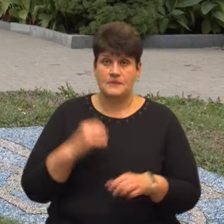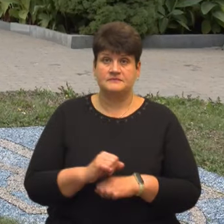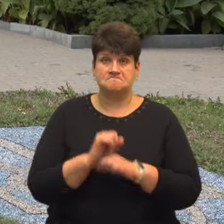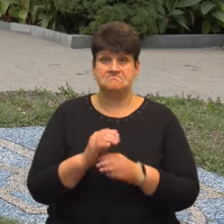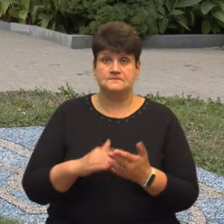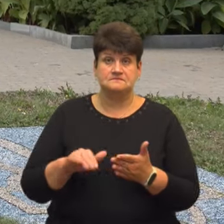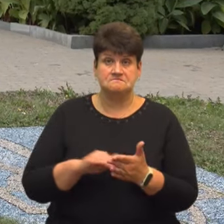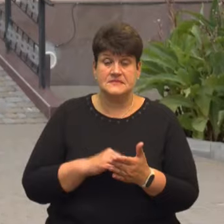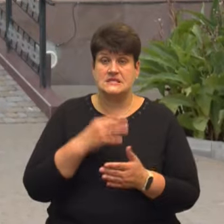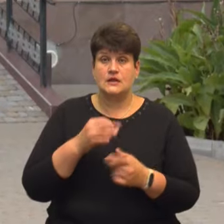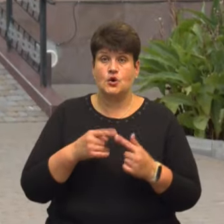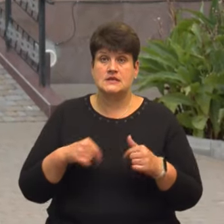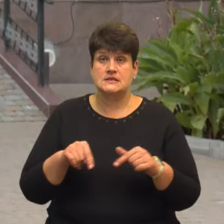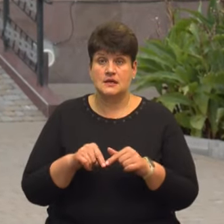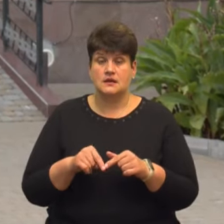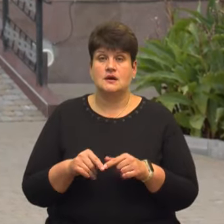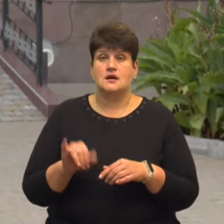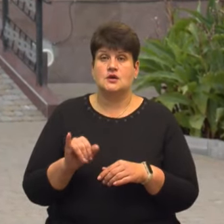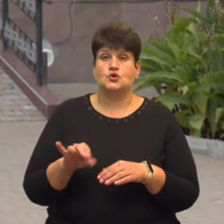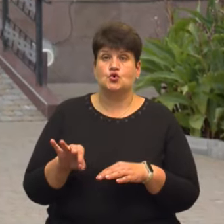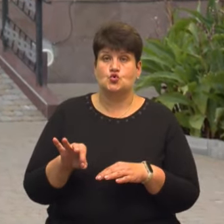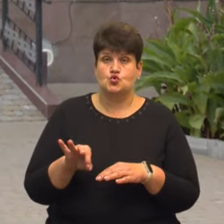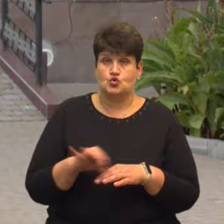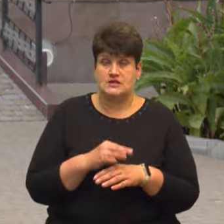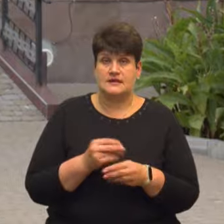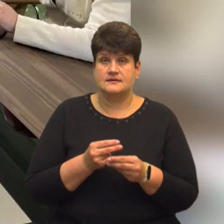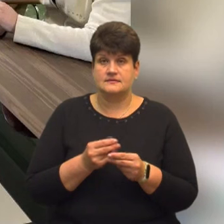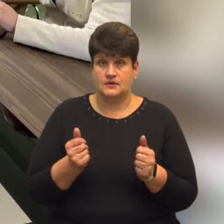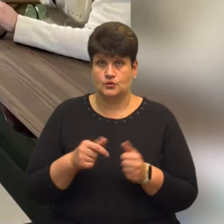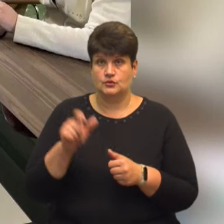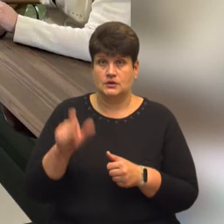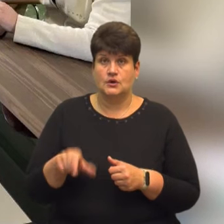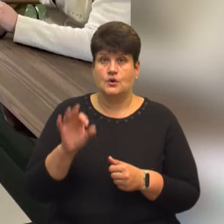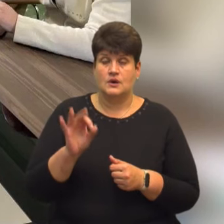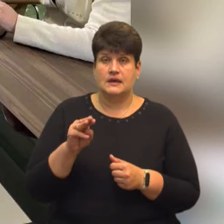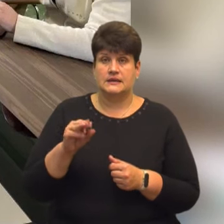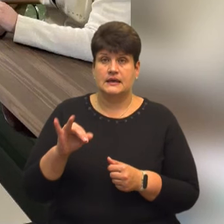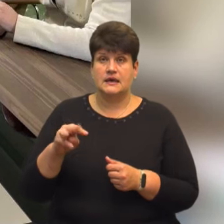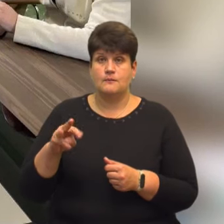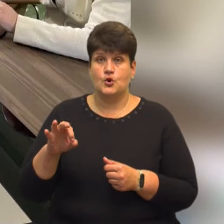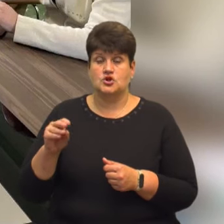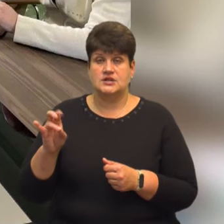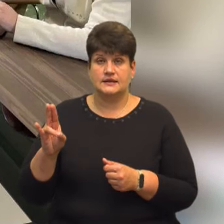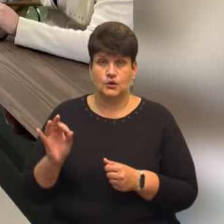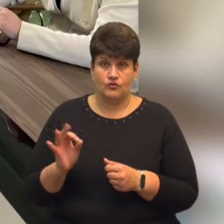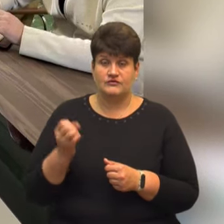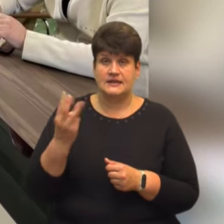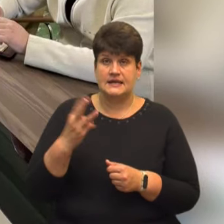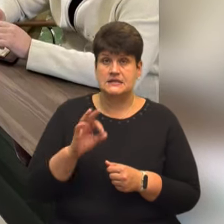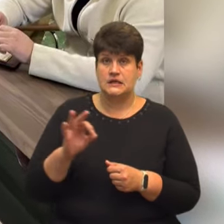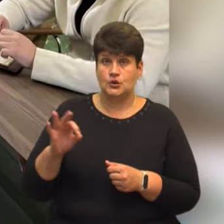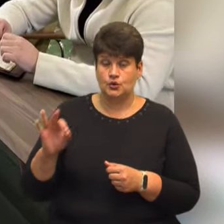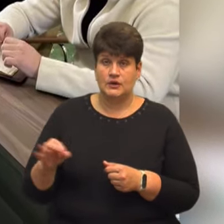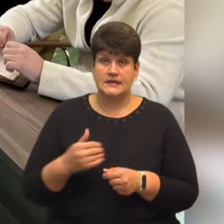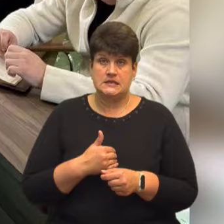організаторка та дружина без вісти зникло військовослужбовця Ольга Тимошенко. За її словами, у 13.00 ініціативна група